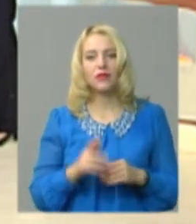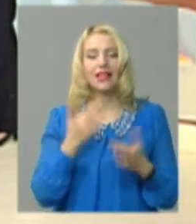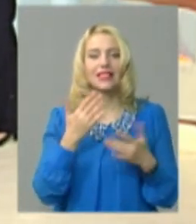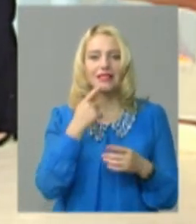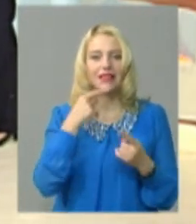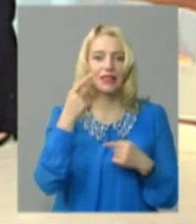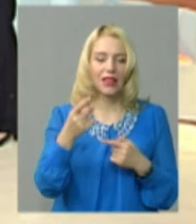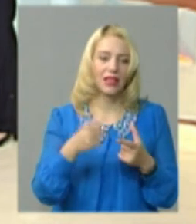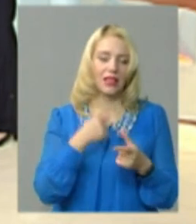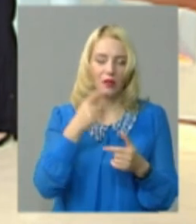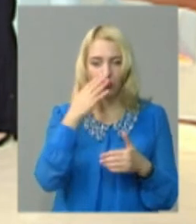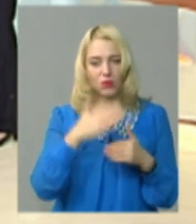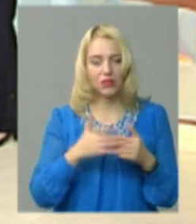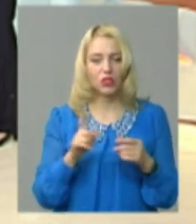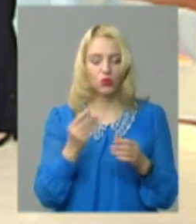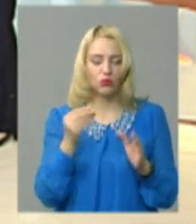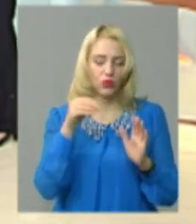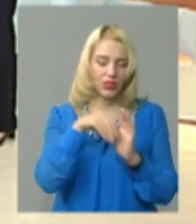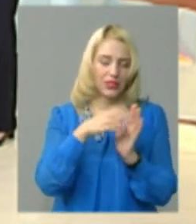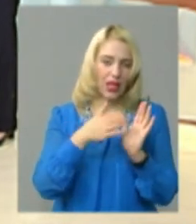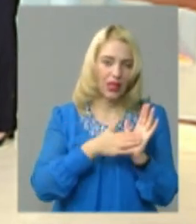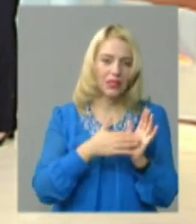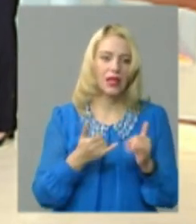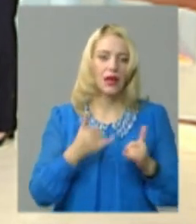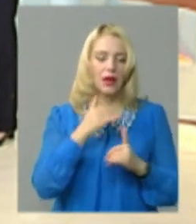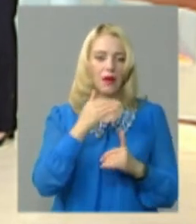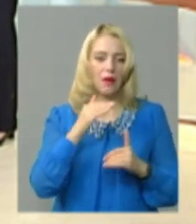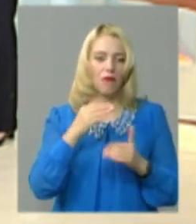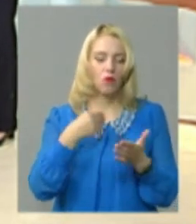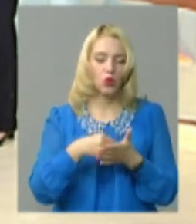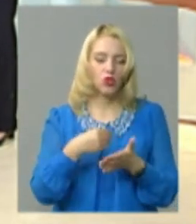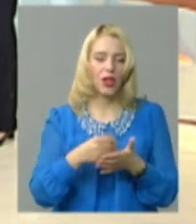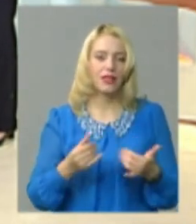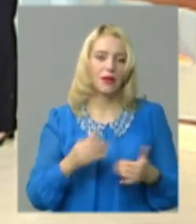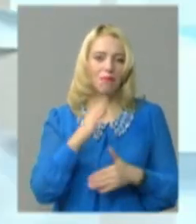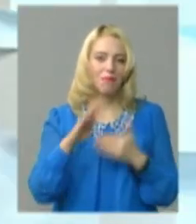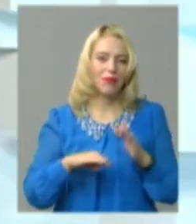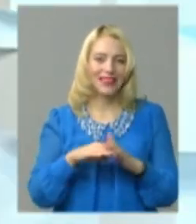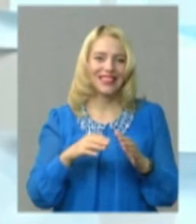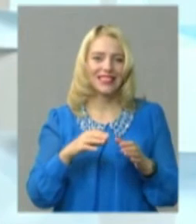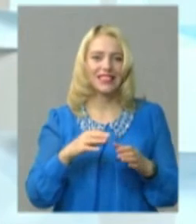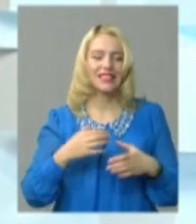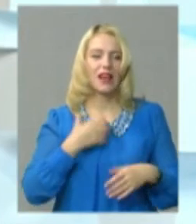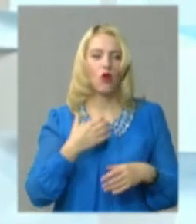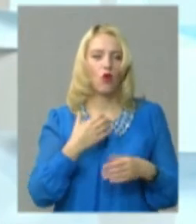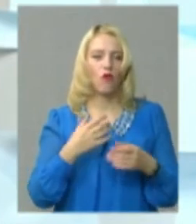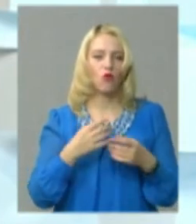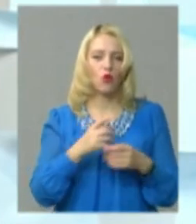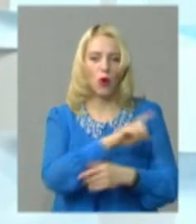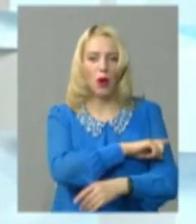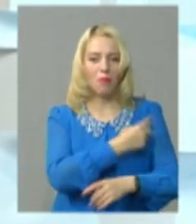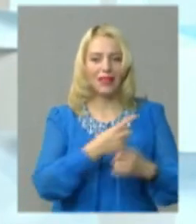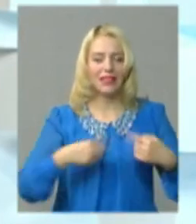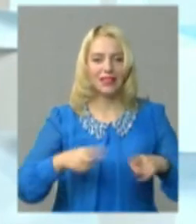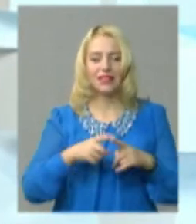щоб закласти кошти в бюджеті під страхову медицину? Далеко чи близько це? Ну, все